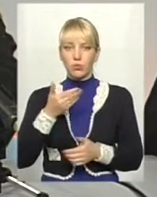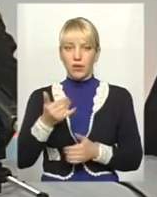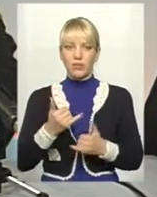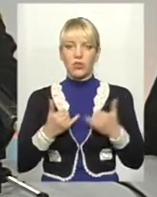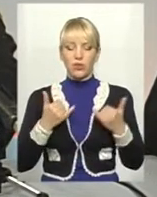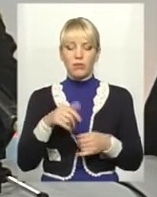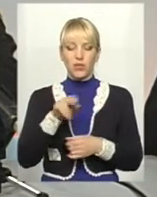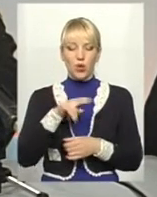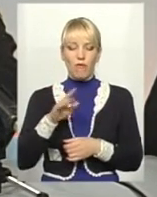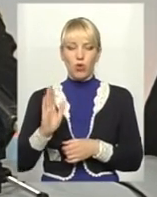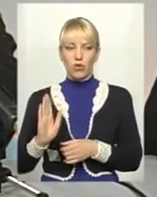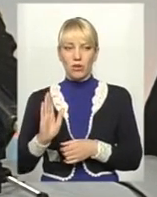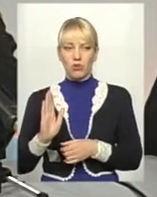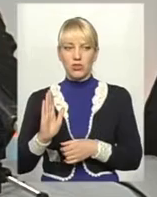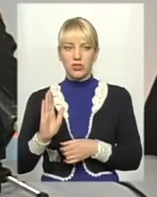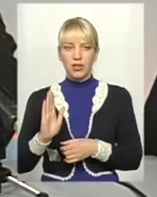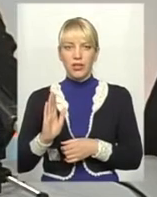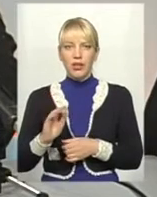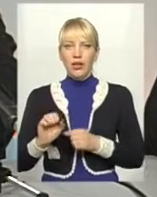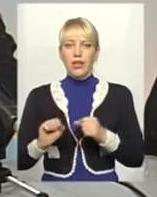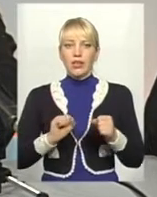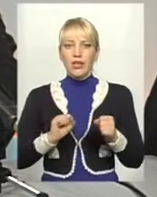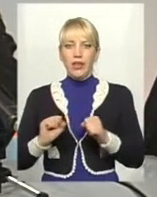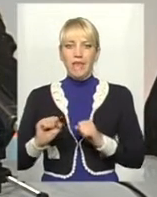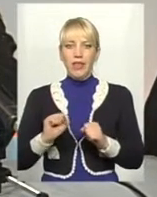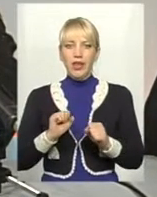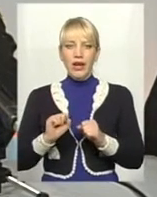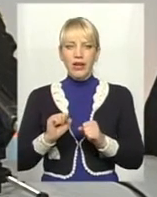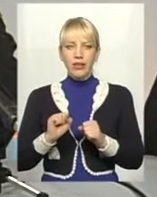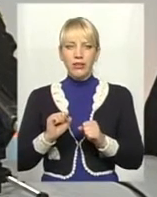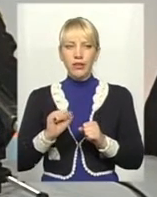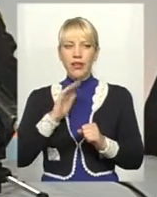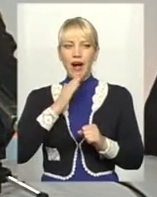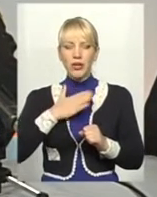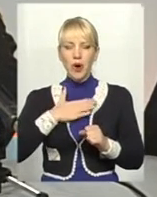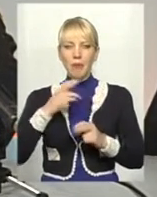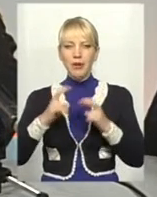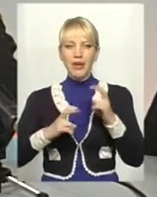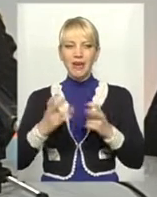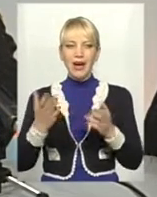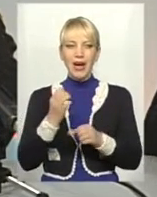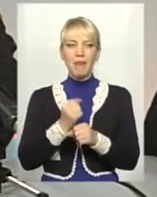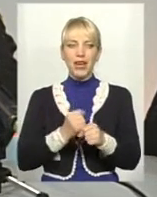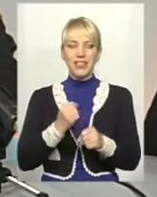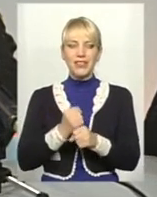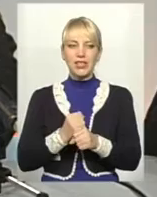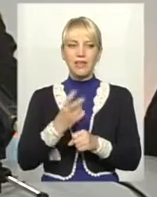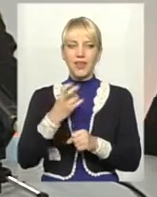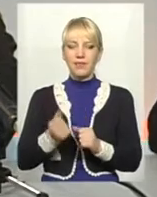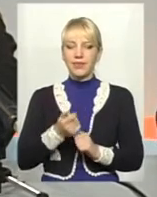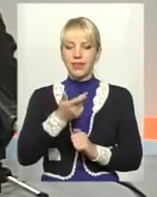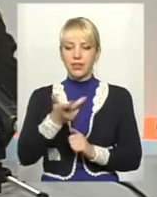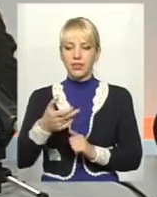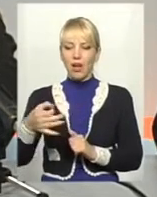Володимирович, керівник нашого підприємства, яке працює на декілька областей